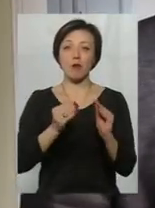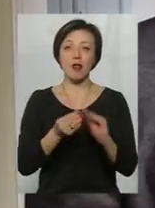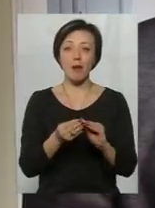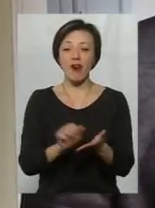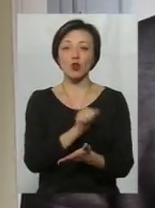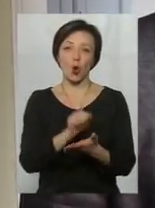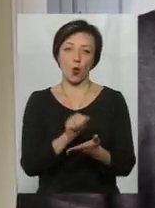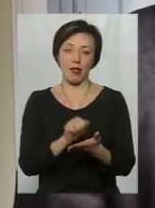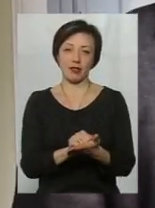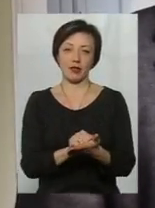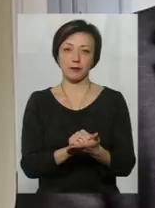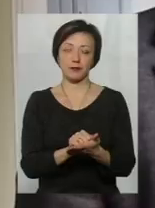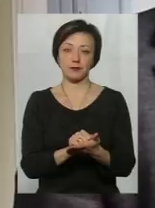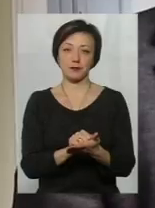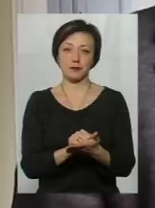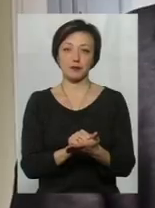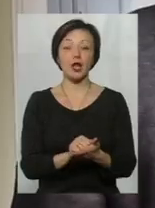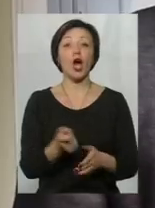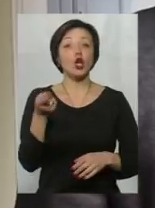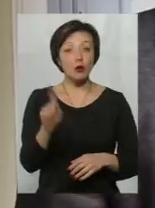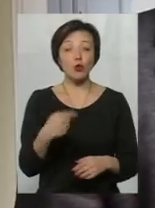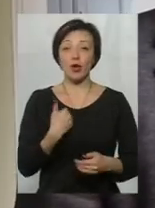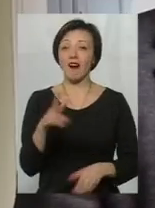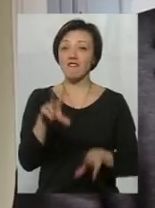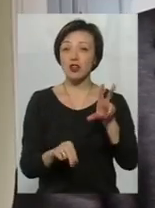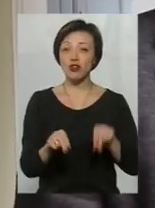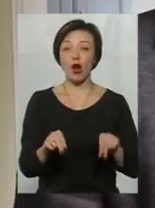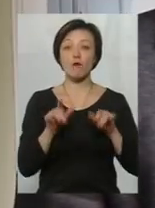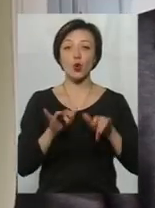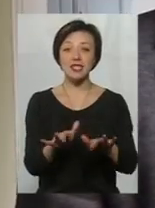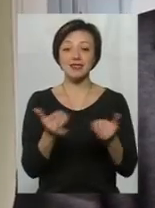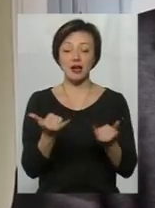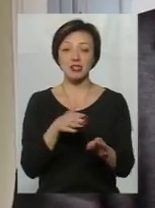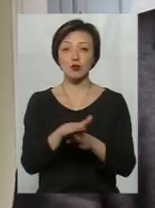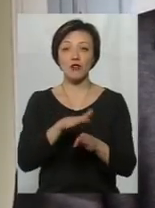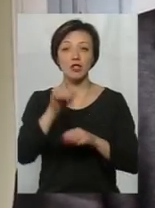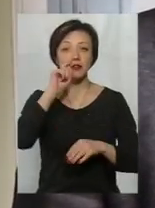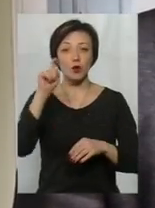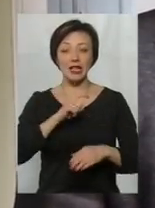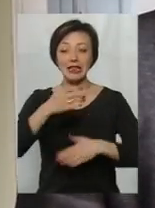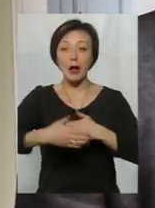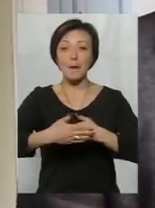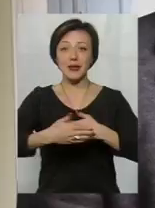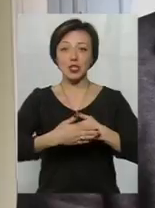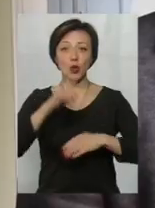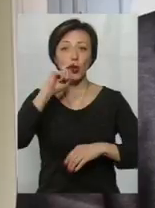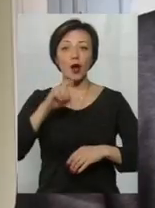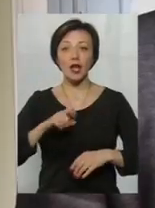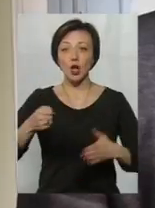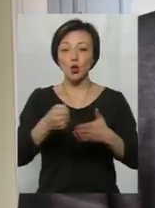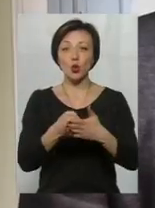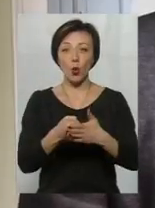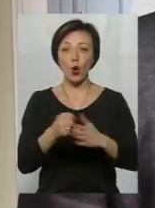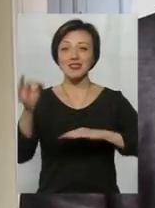документаціях. Тому я вважаю, що той процес, який відбувається в Україні, наближення України до